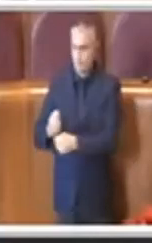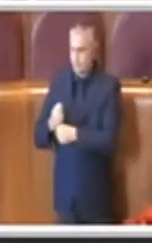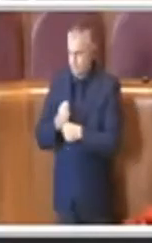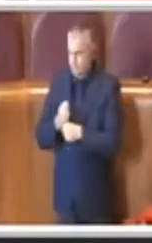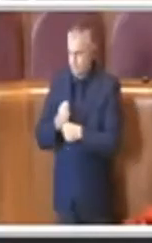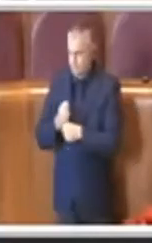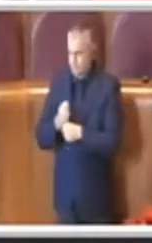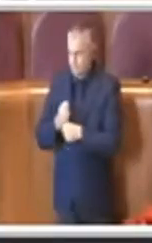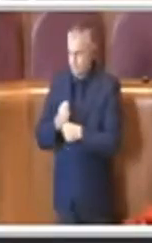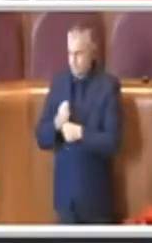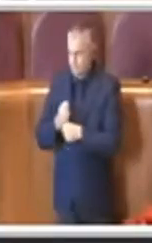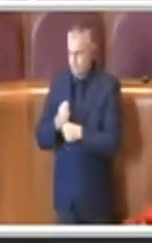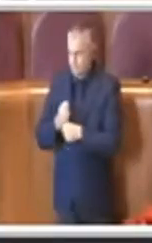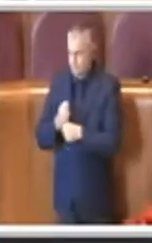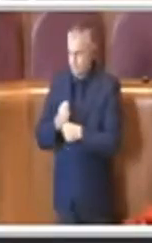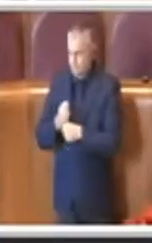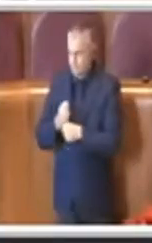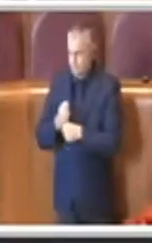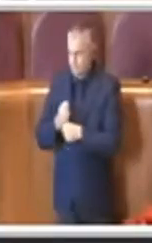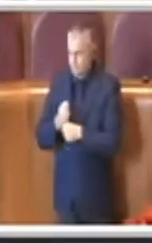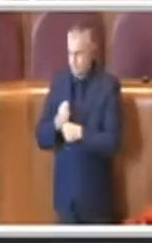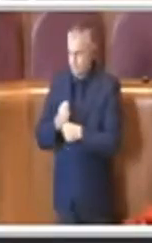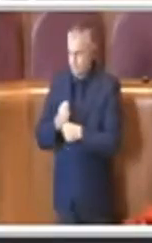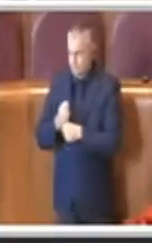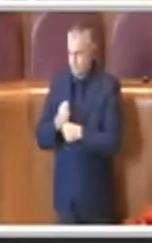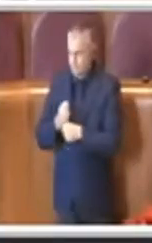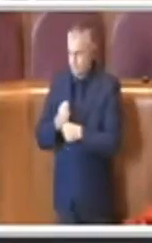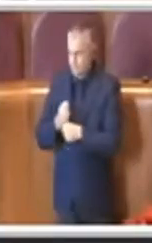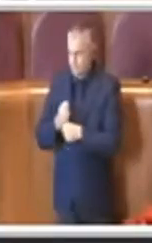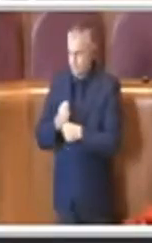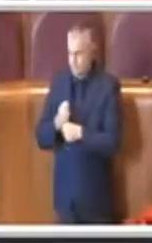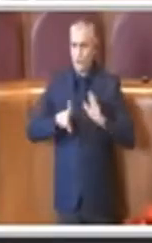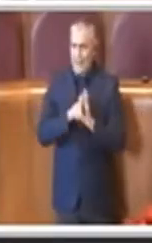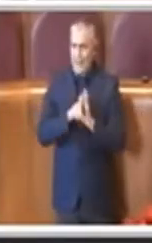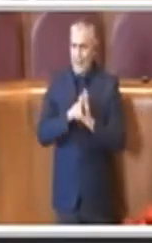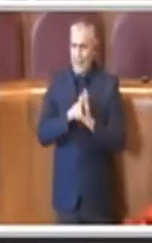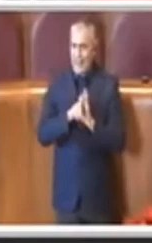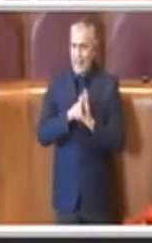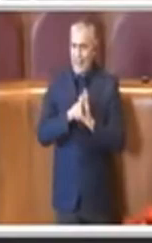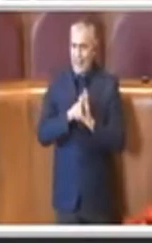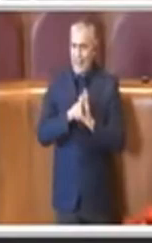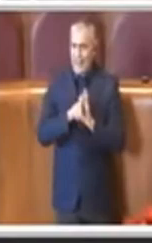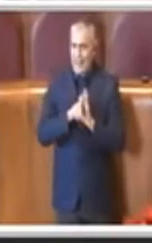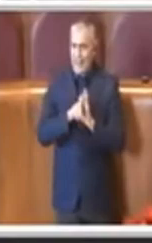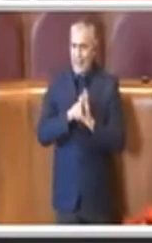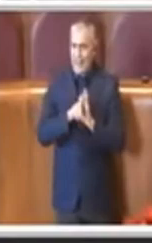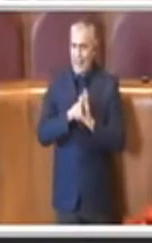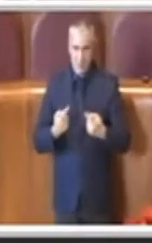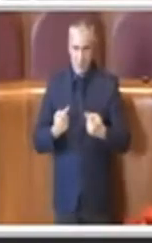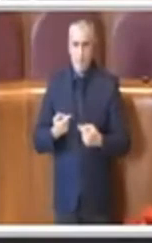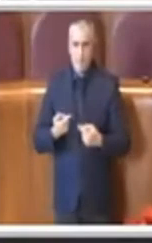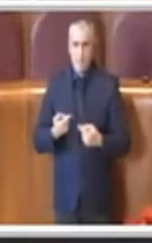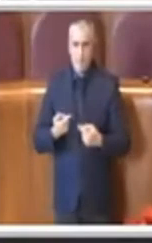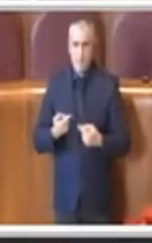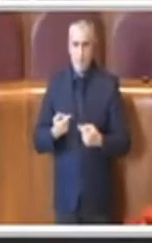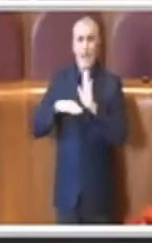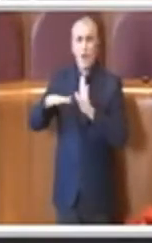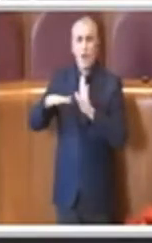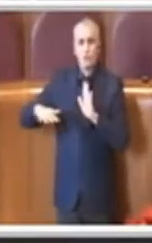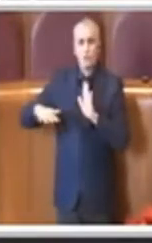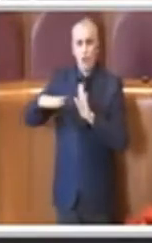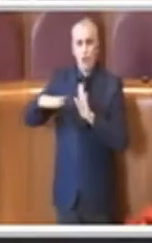Io sono molto contenta che oggi questa delibera sia finalmente approvata in aula per la decadenza del piano di zona di